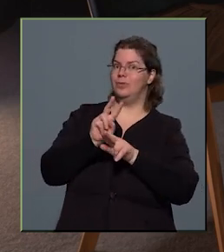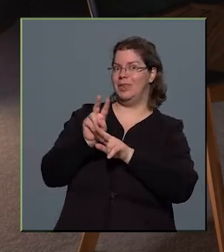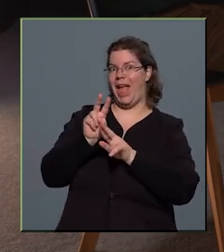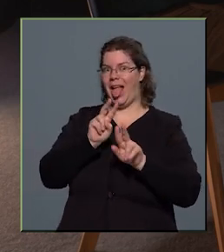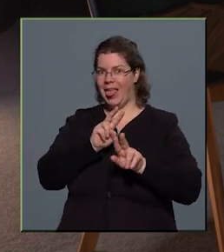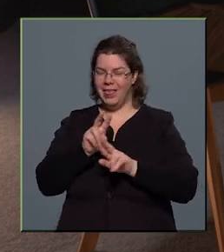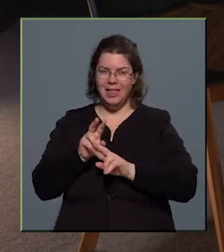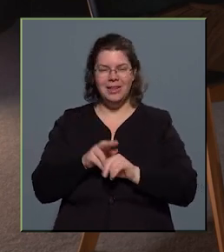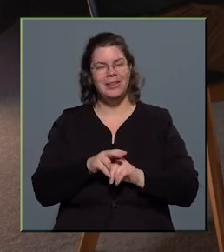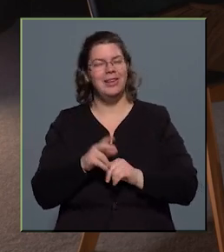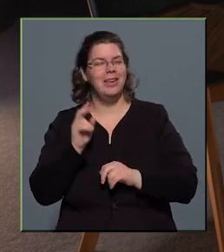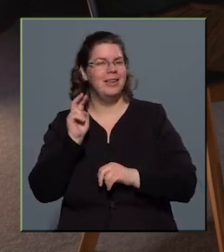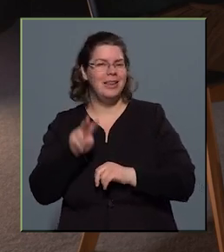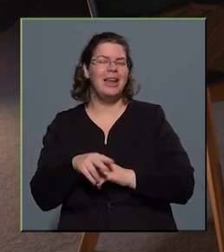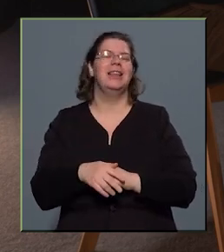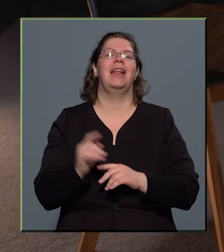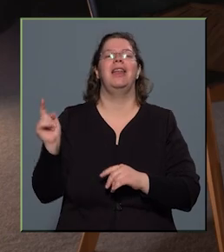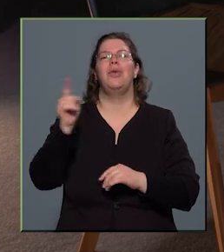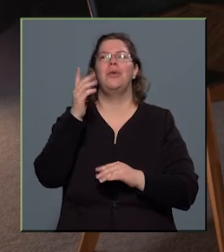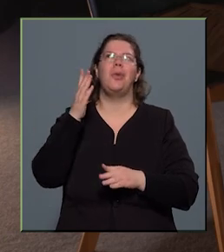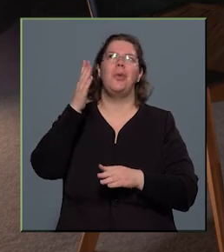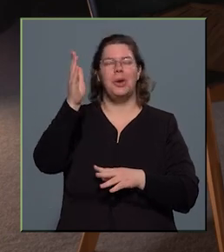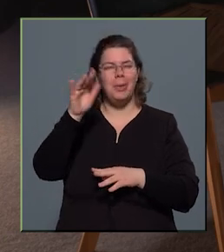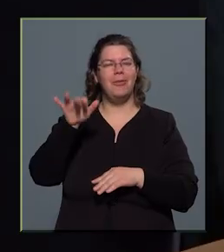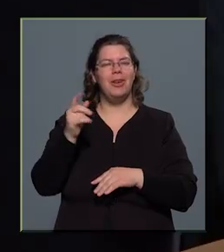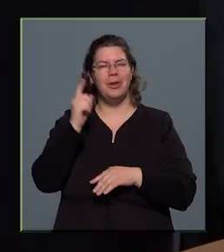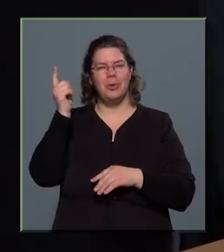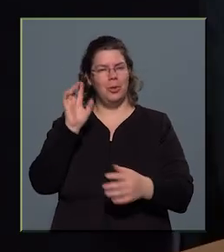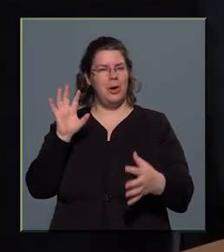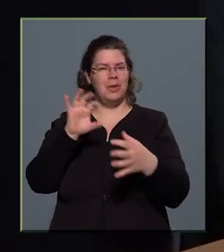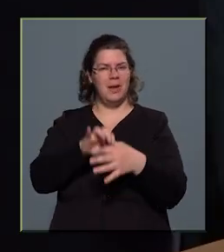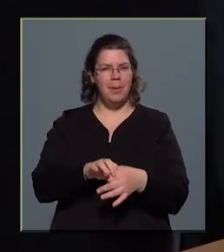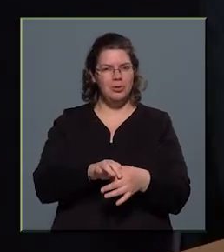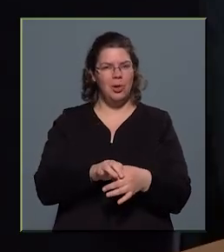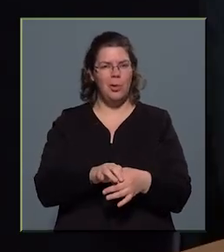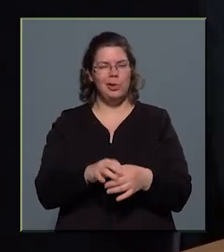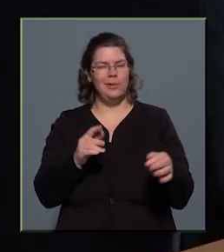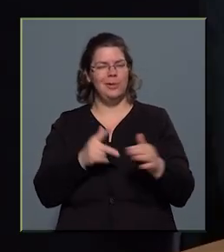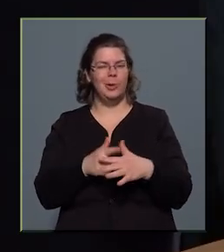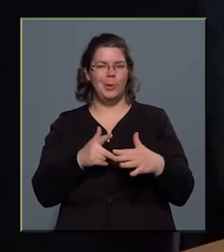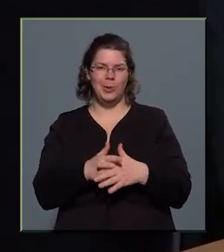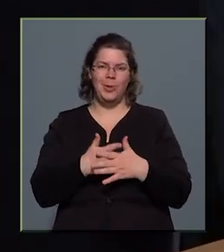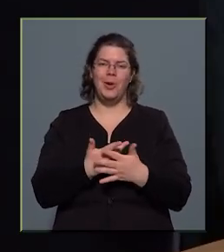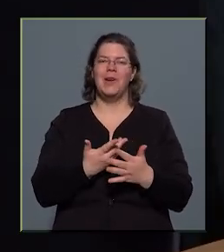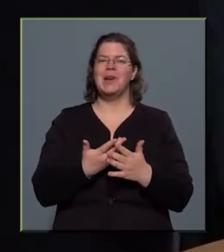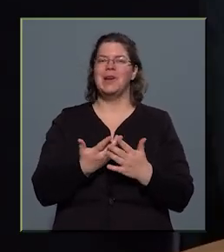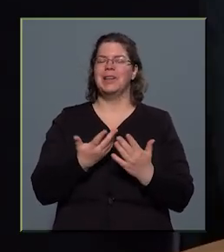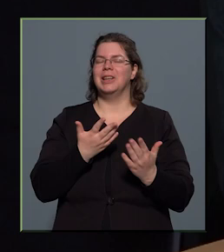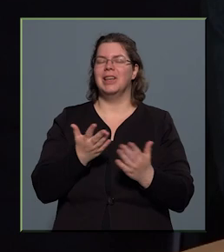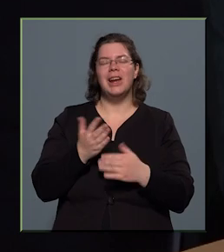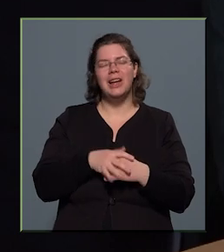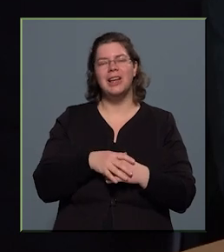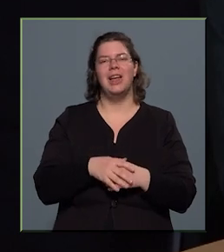legalábbis jelentős részben az űrbe, illetve az űrhöz kapcsolódó dolgokra vetődik,